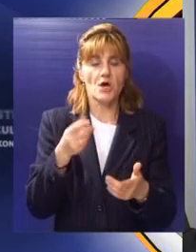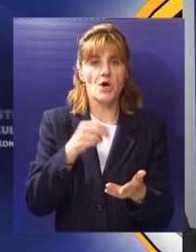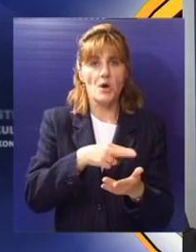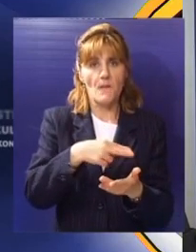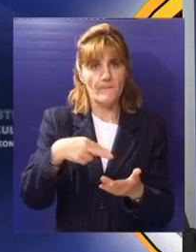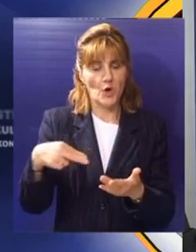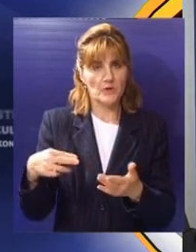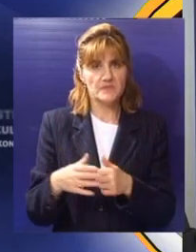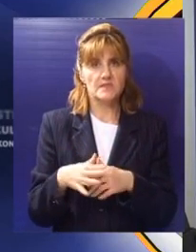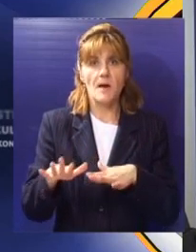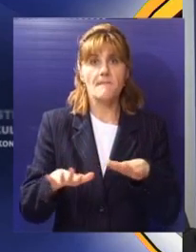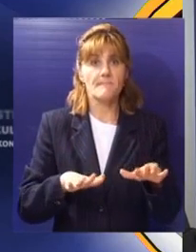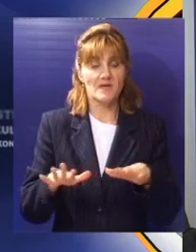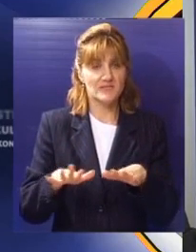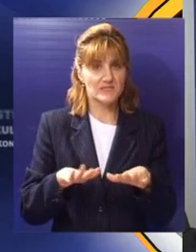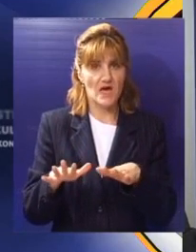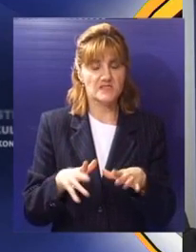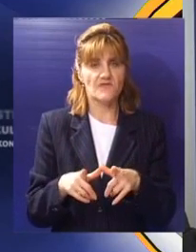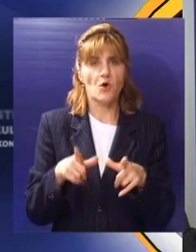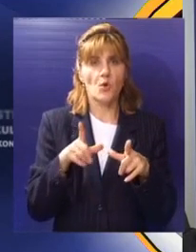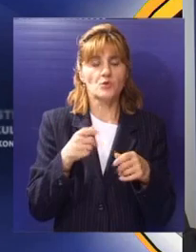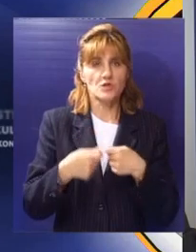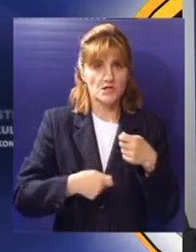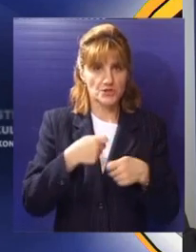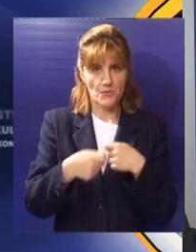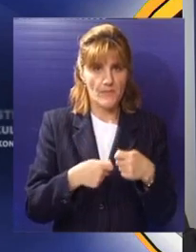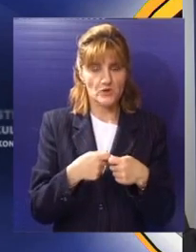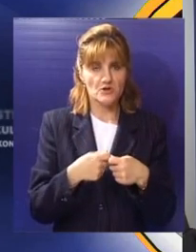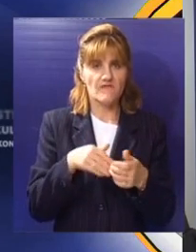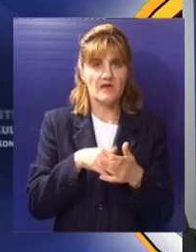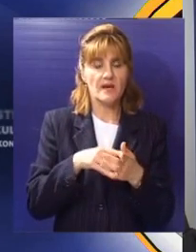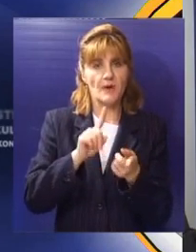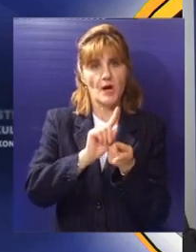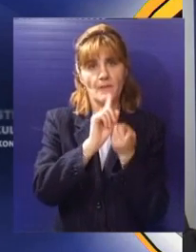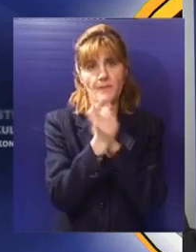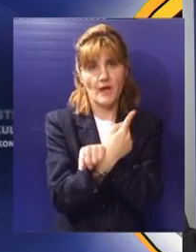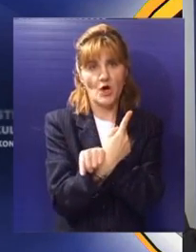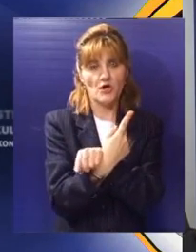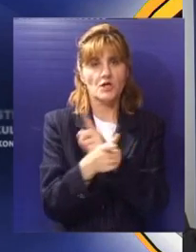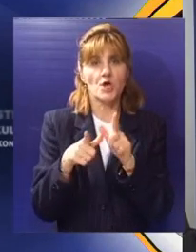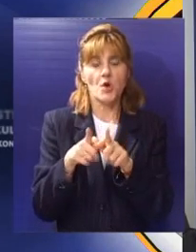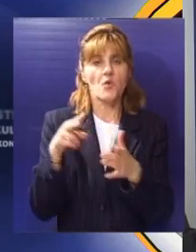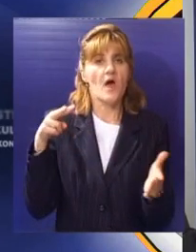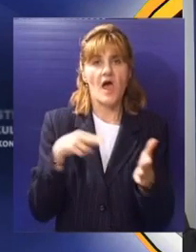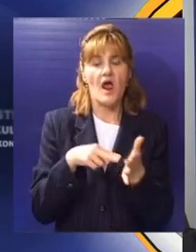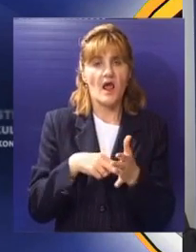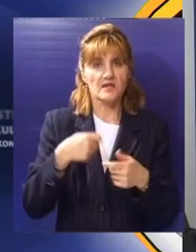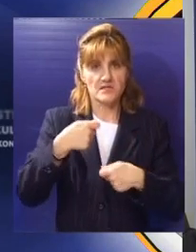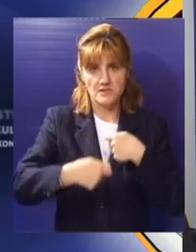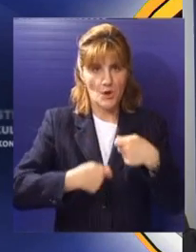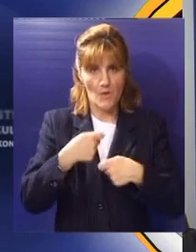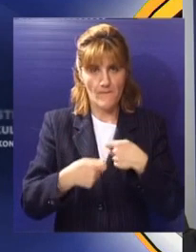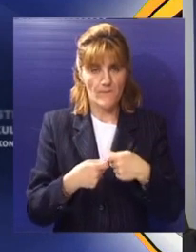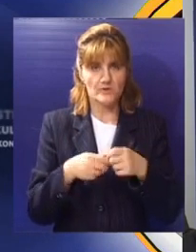Ministarstvo unutrašnjih poslova, što je element koji treba da dovede do suštinskog preokreta u elektronskom poslovanju uopšte i